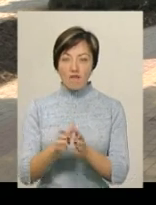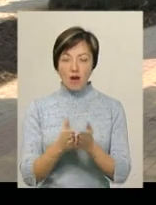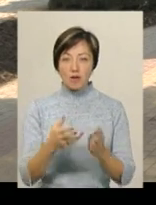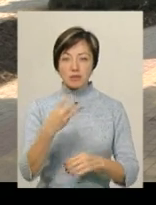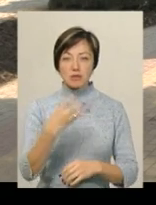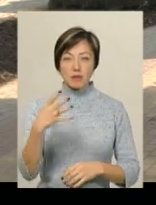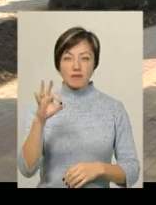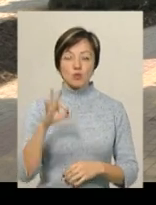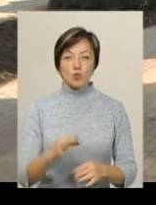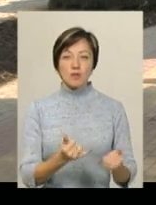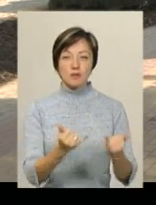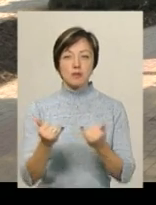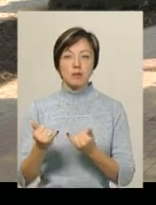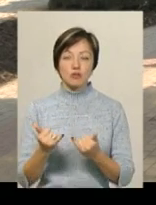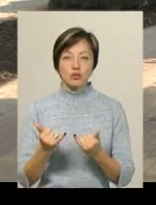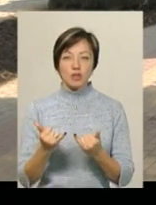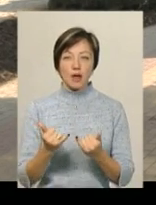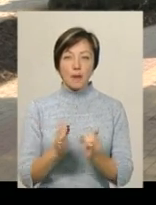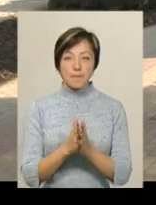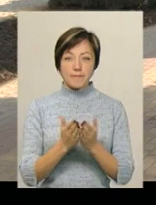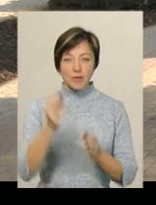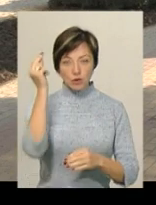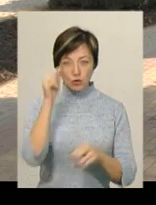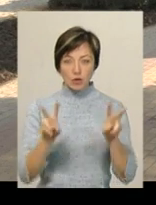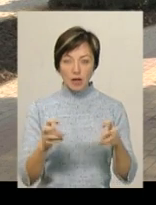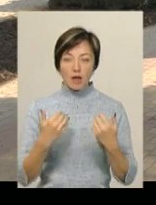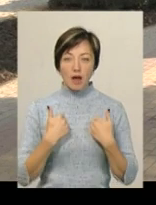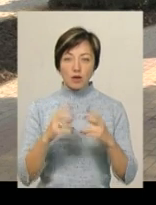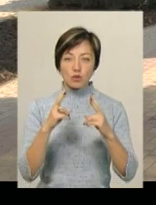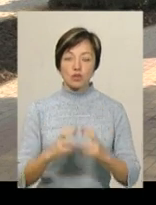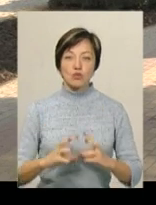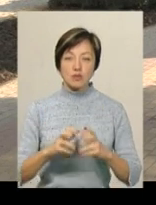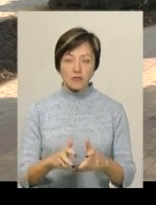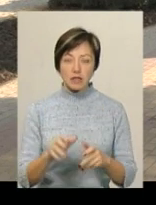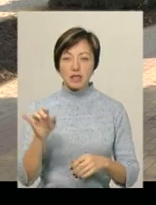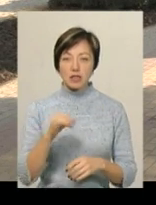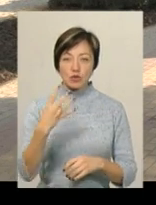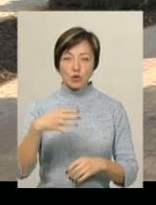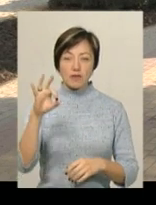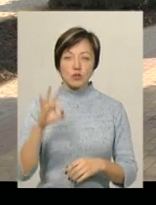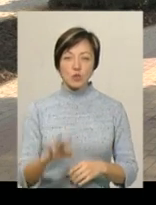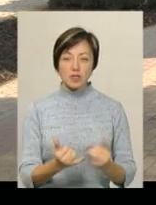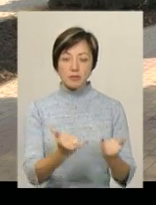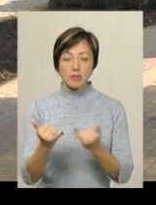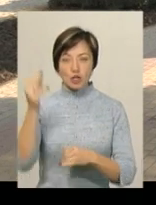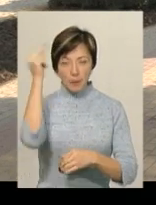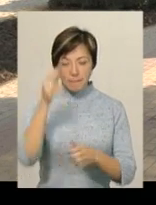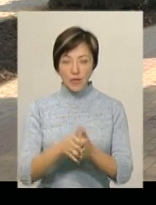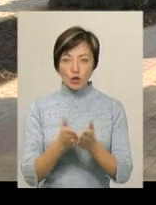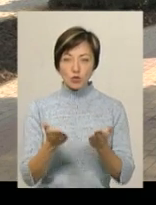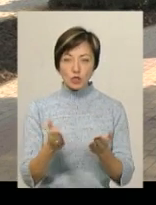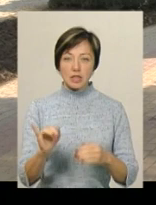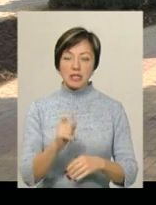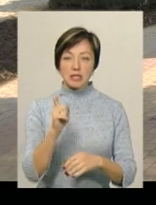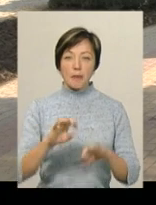35% – це забезпечення підручником «Я досліджую світ». І 40% – це забезпечення підручником